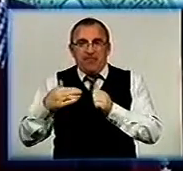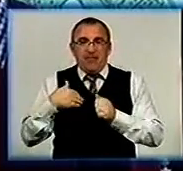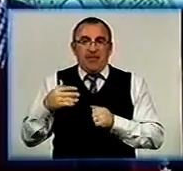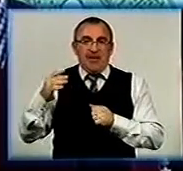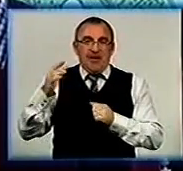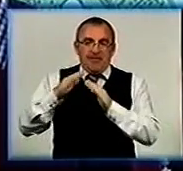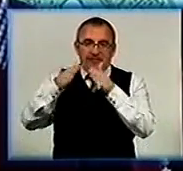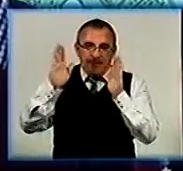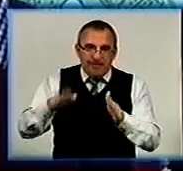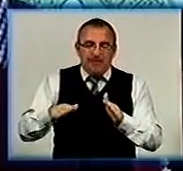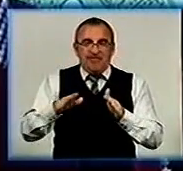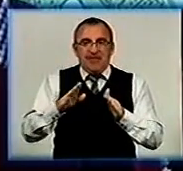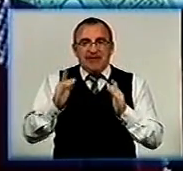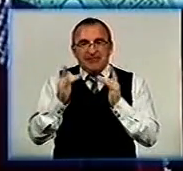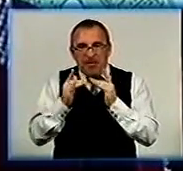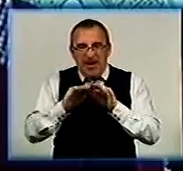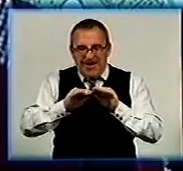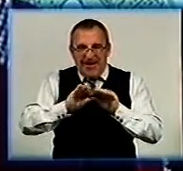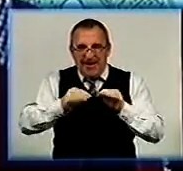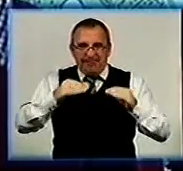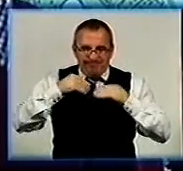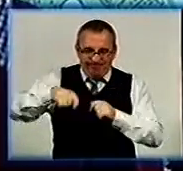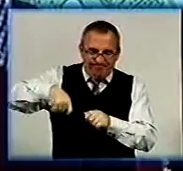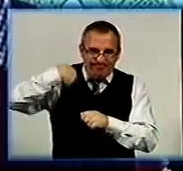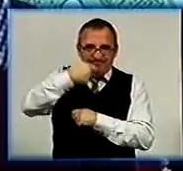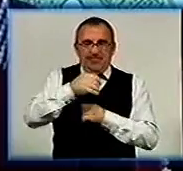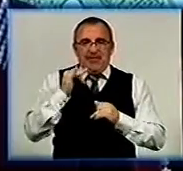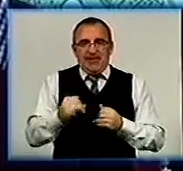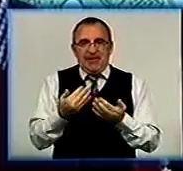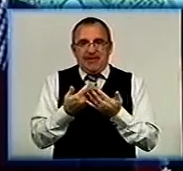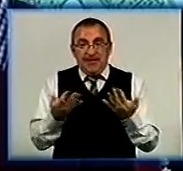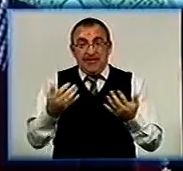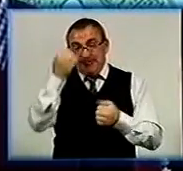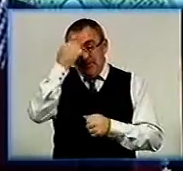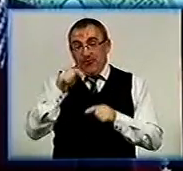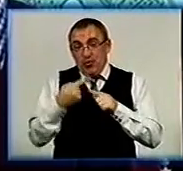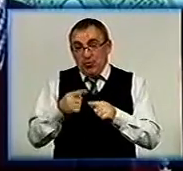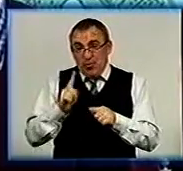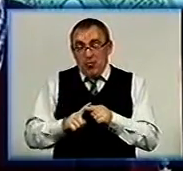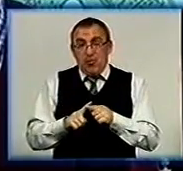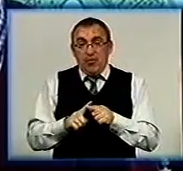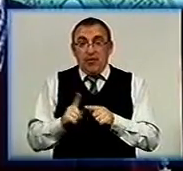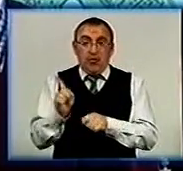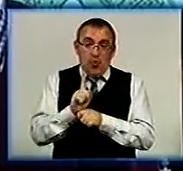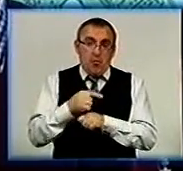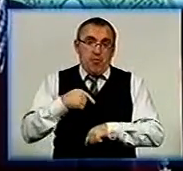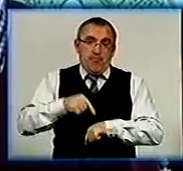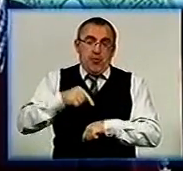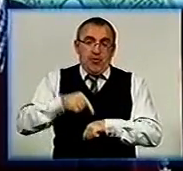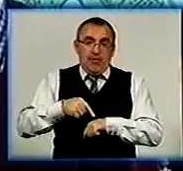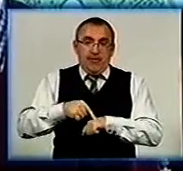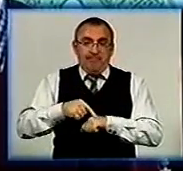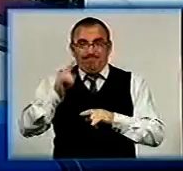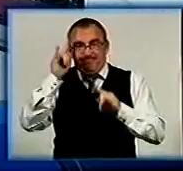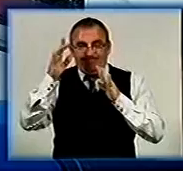у нас були карімати, спальники, у нас був комплект туристичного спорядження, і завдяки цьому ми нормально себе почували в